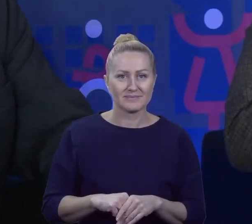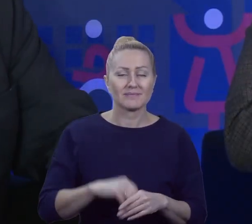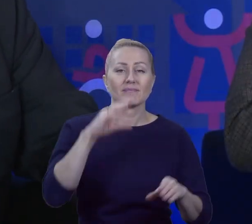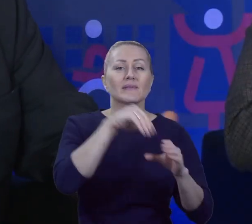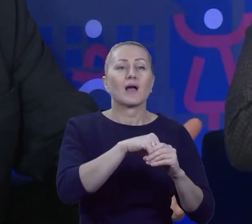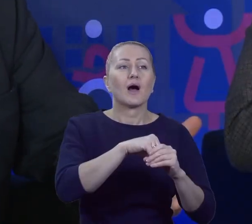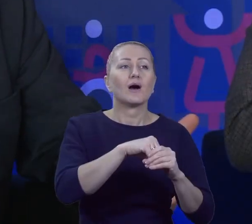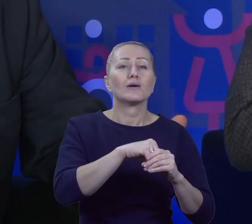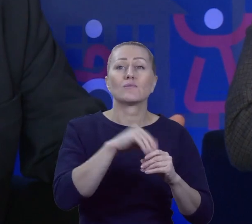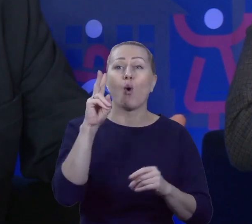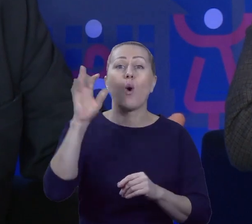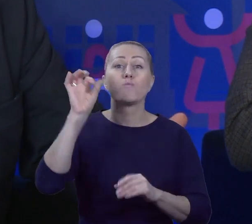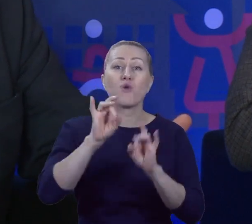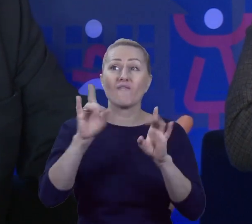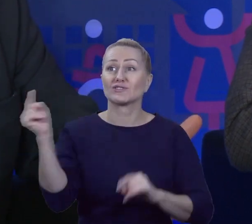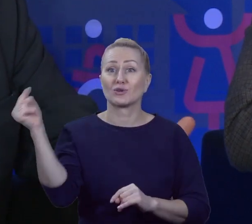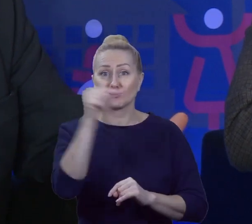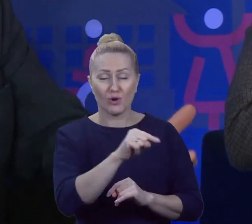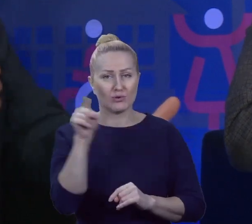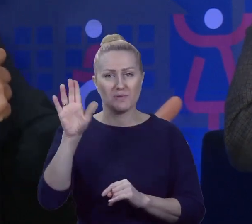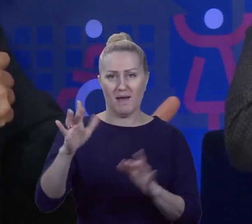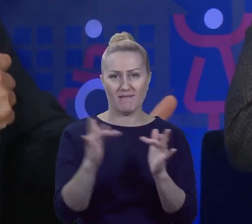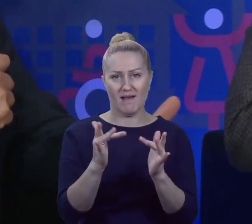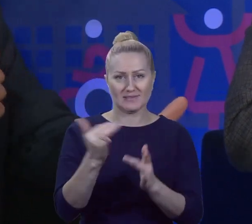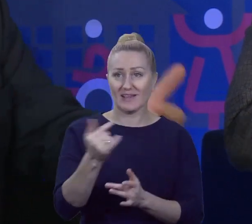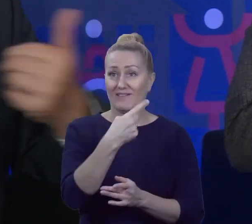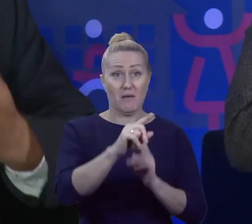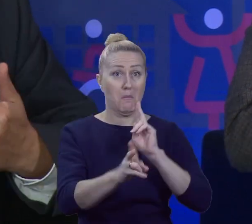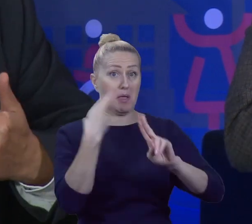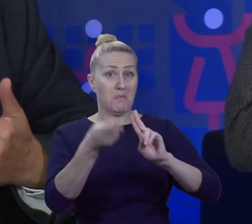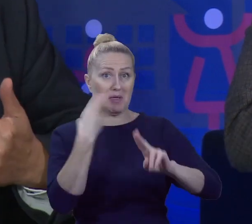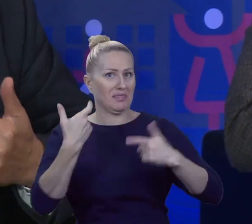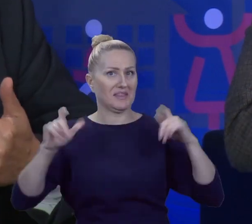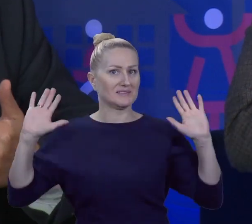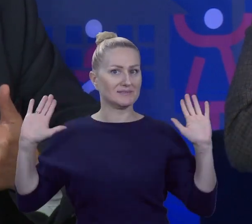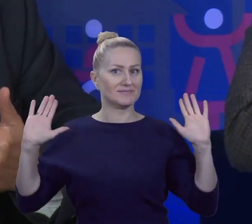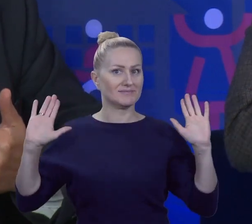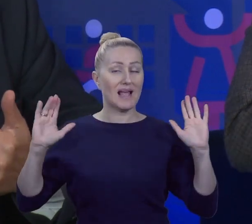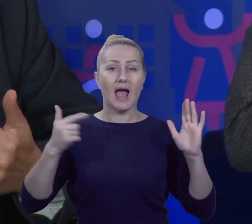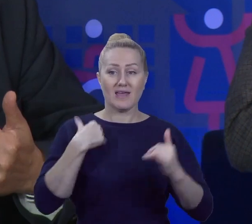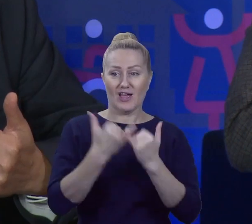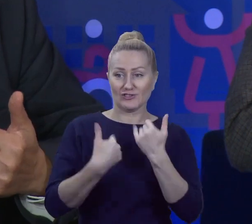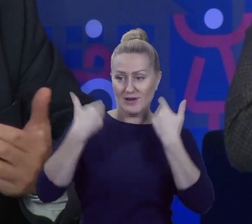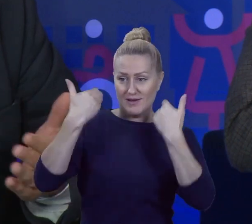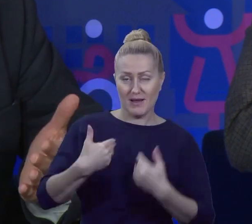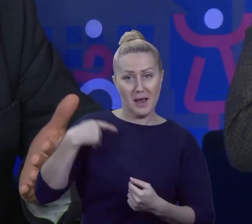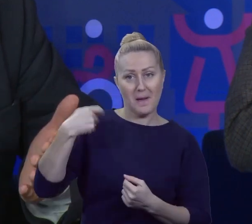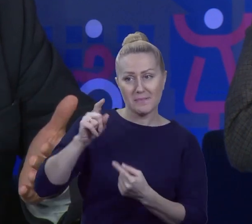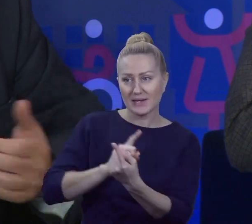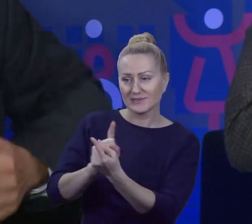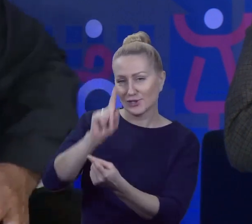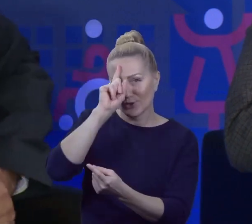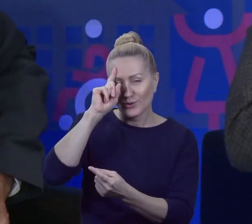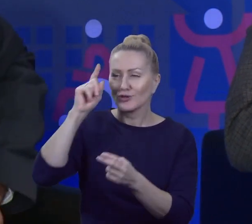profesor przychodzi i zawsze ma rację. I nikt nie podskoczy. A jak idę jako prezydent do mieszkańców, czy rozmawiam z